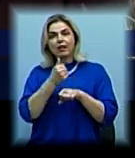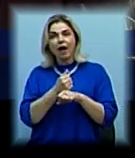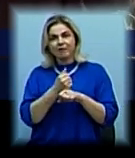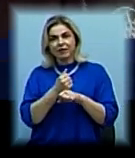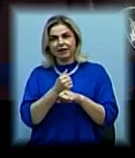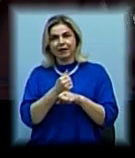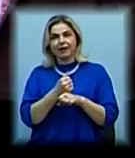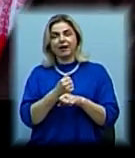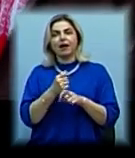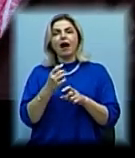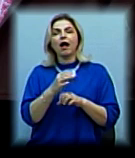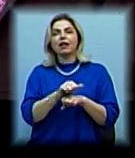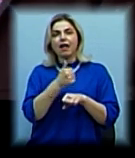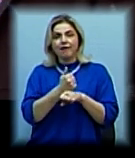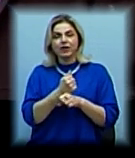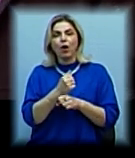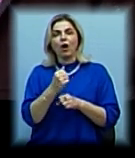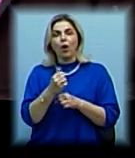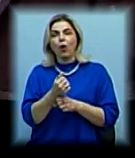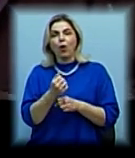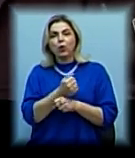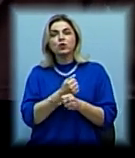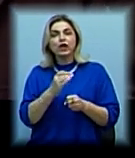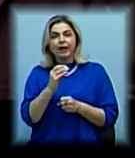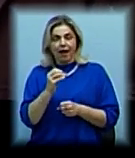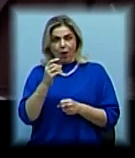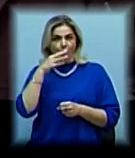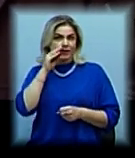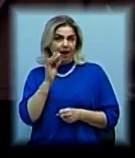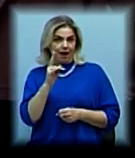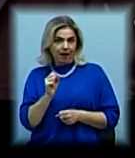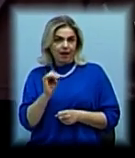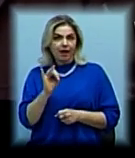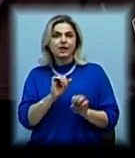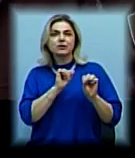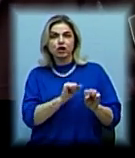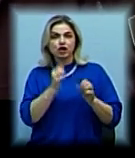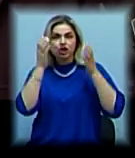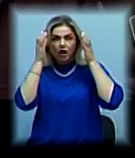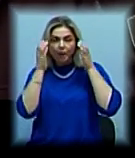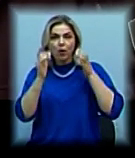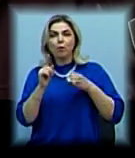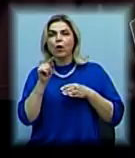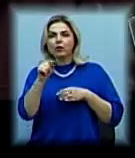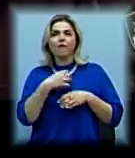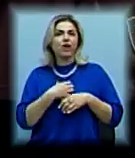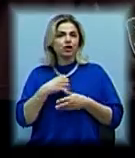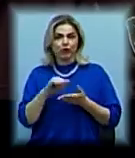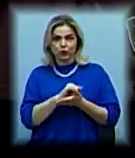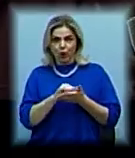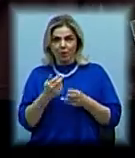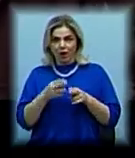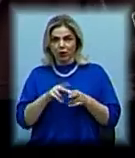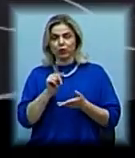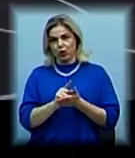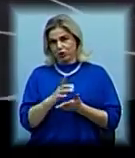козака насправді. І захистити шапку, тому що там важливі документи, які їм повинні були